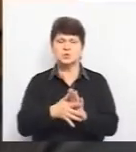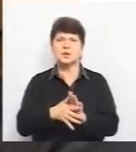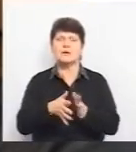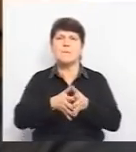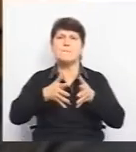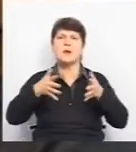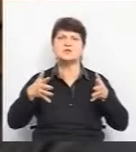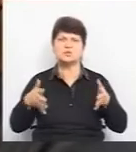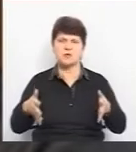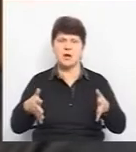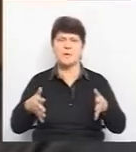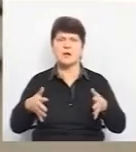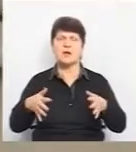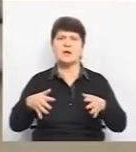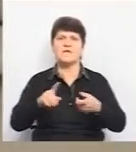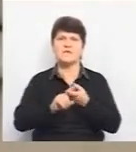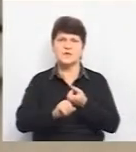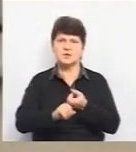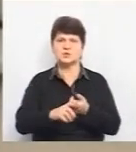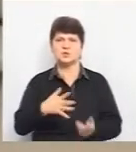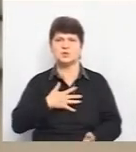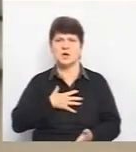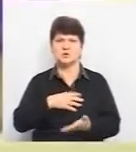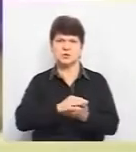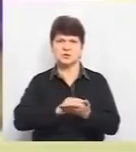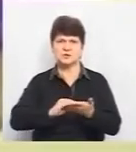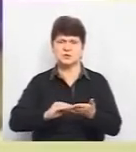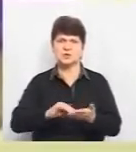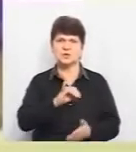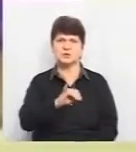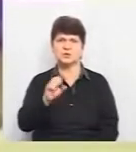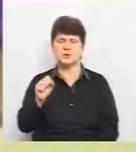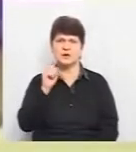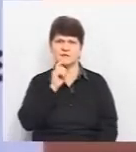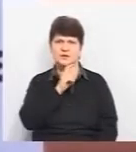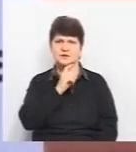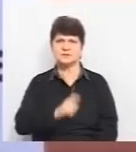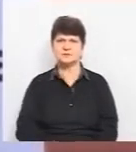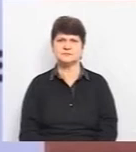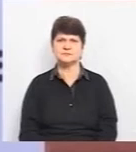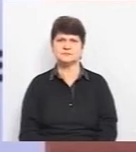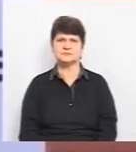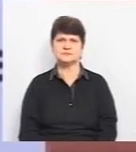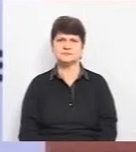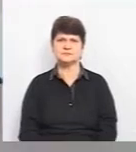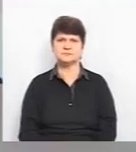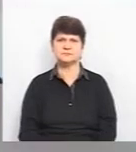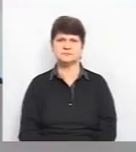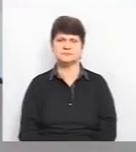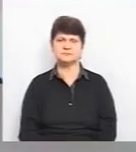уникнути майбутніх спалахів. Вікторія Синиця, Роксолана Бичай, Сергій Швець, Олександр Тимінський. Новини на Суспільному.